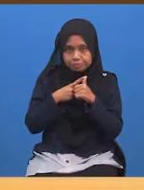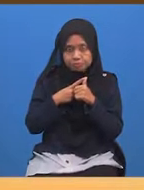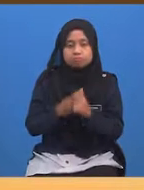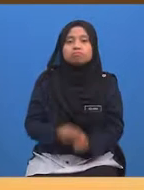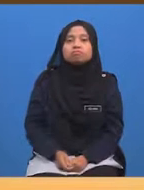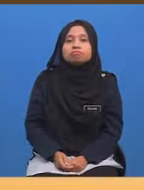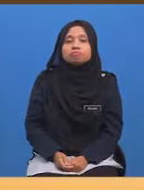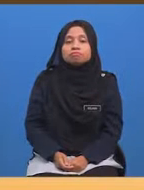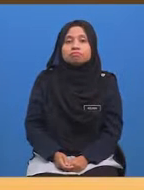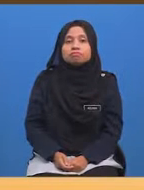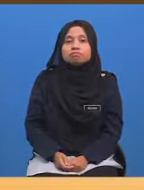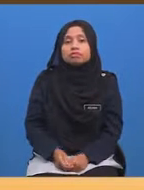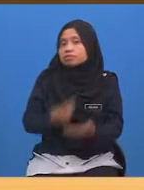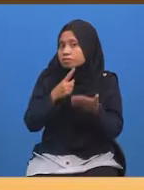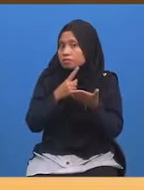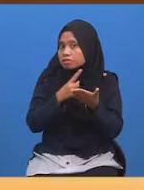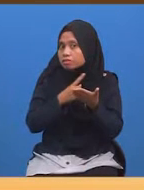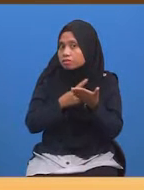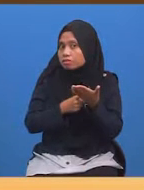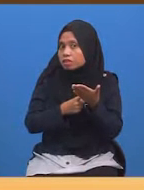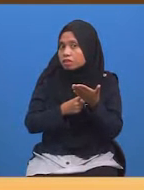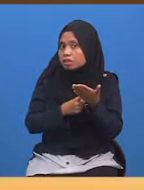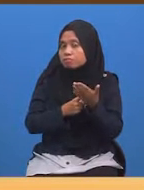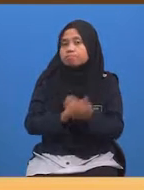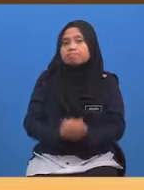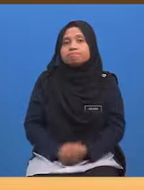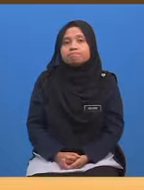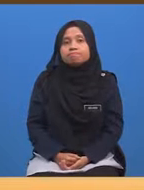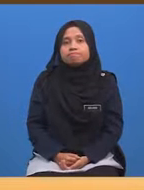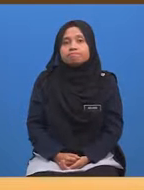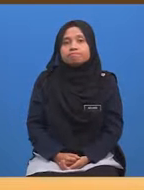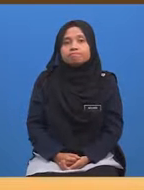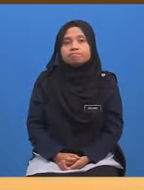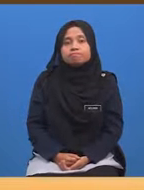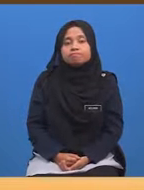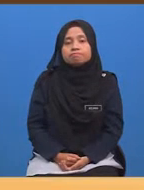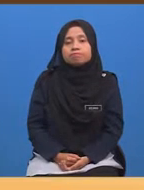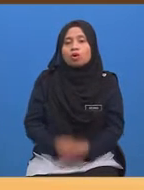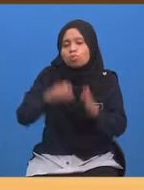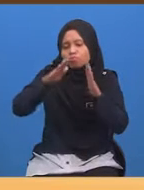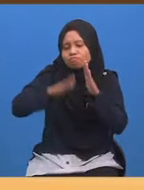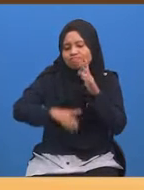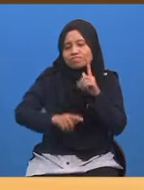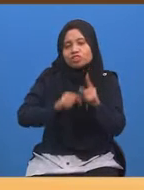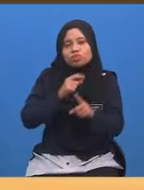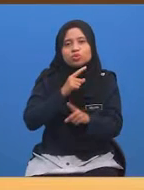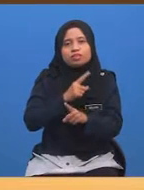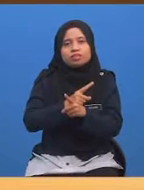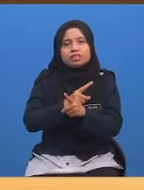lakukan? Apa? Bina pagar? Hmm Kurang tepat